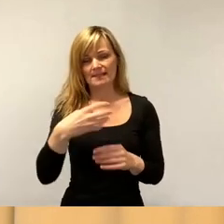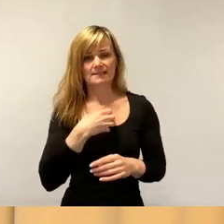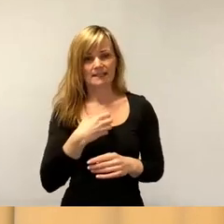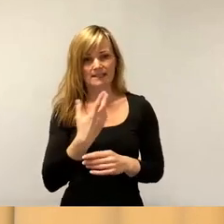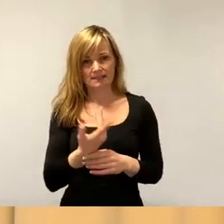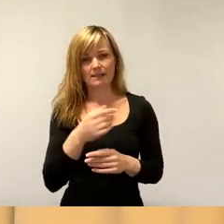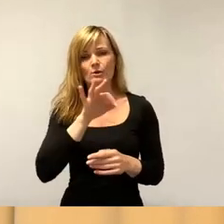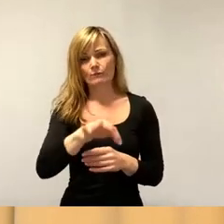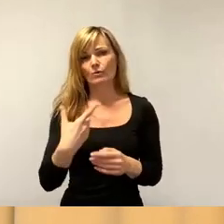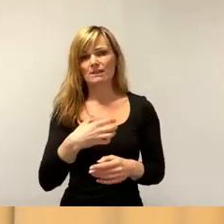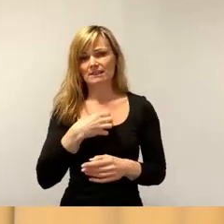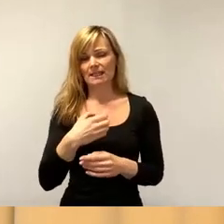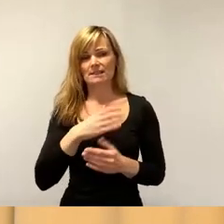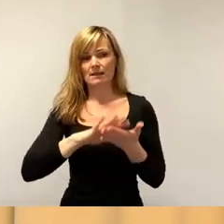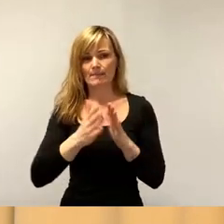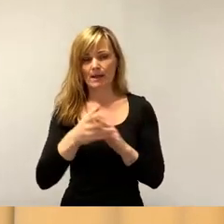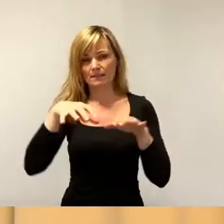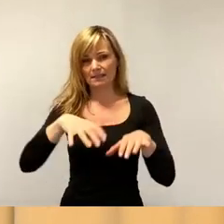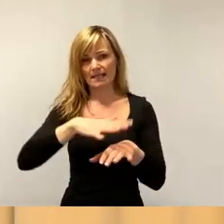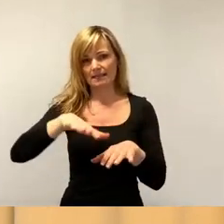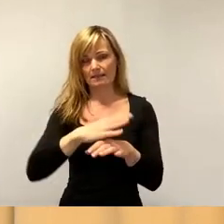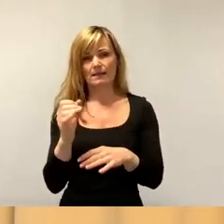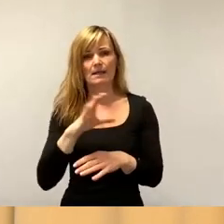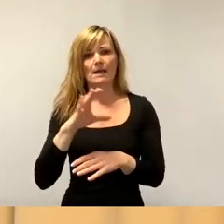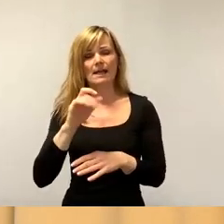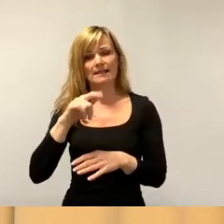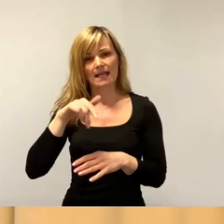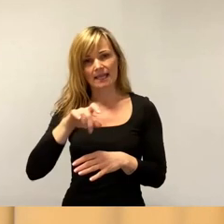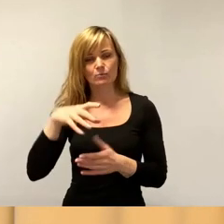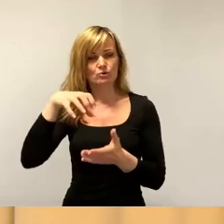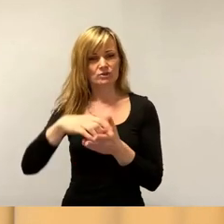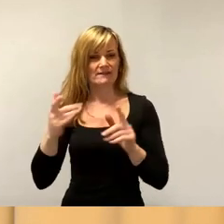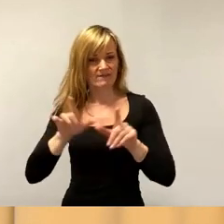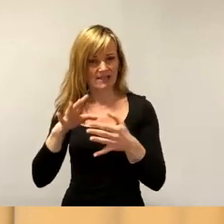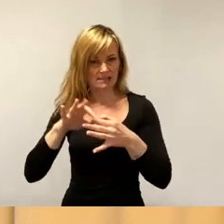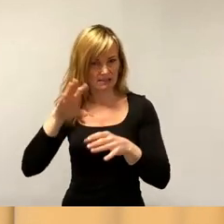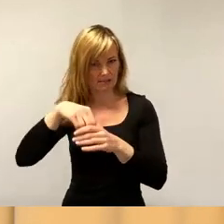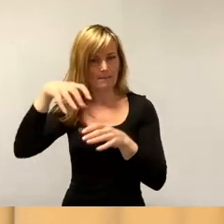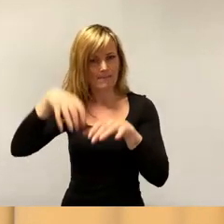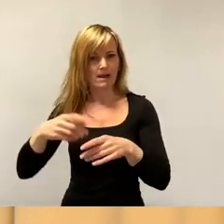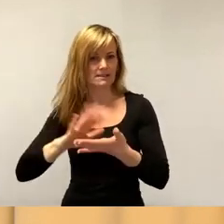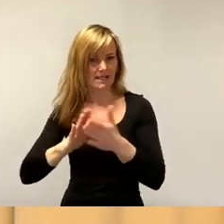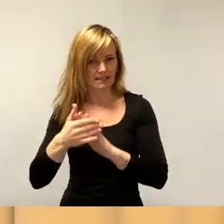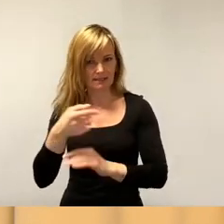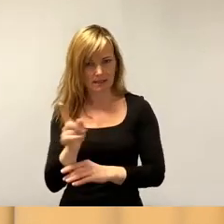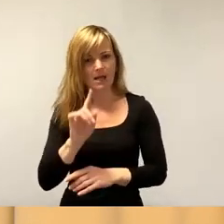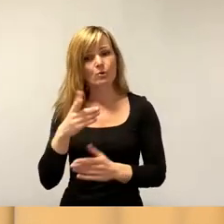Markthändler, Canaletto Jobpark im Rahmen des Stadtfestes. Wir sind dabei ein Baustein für die Berufsausbildung,